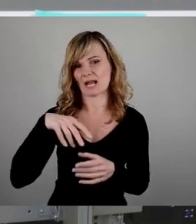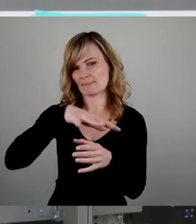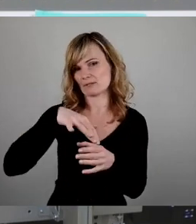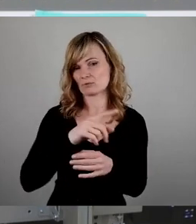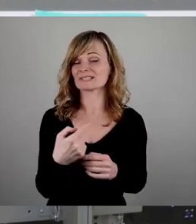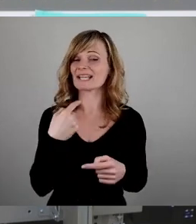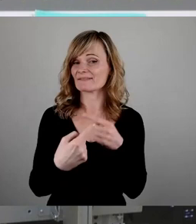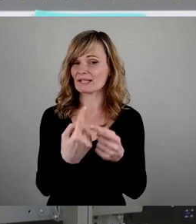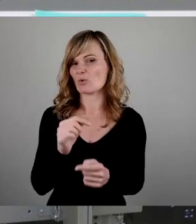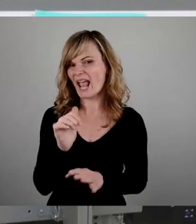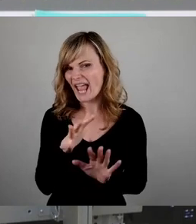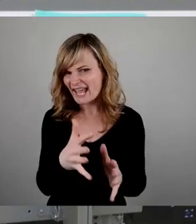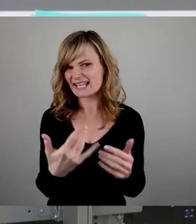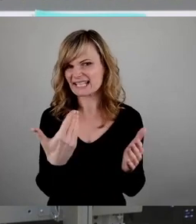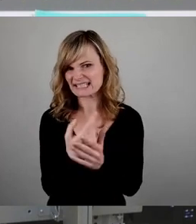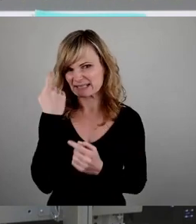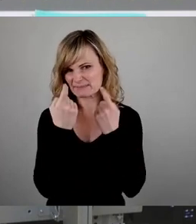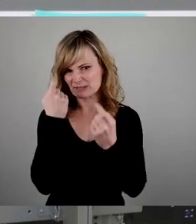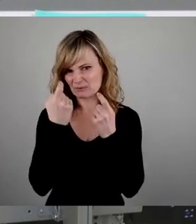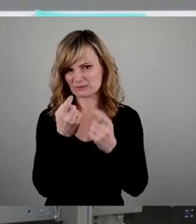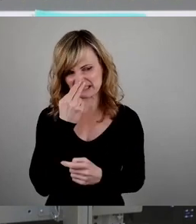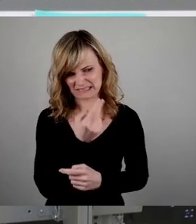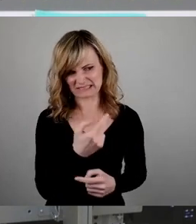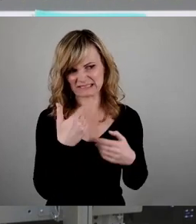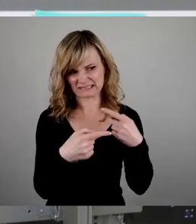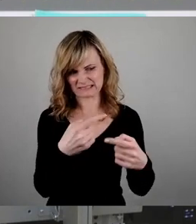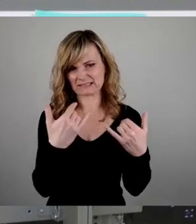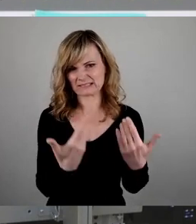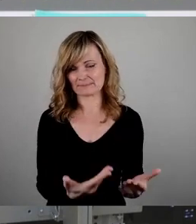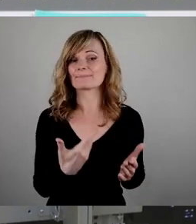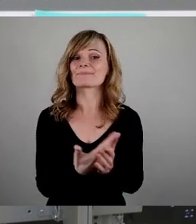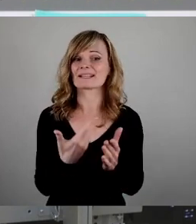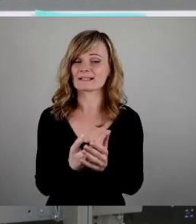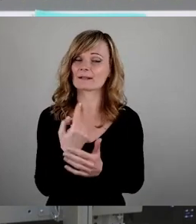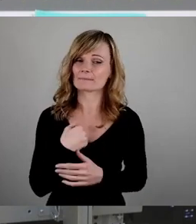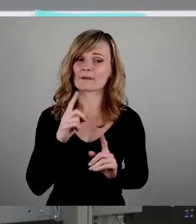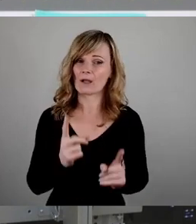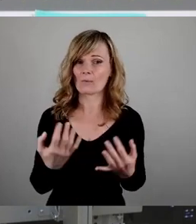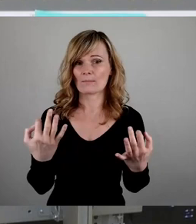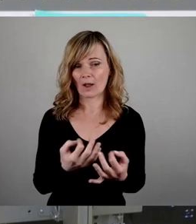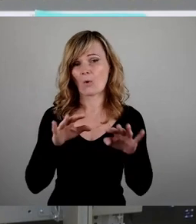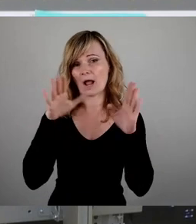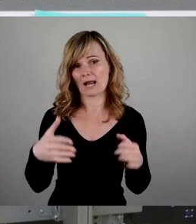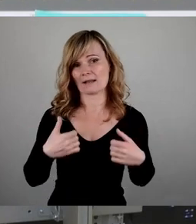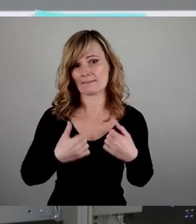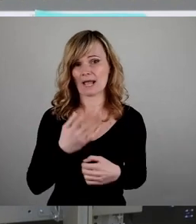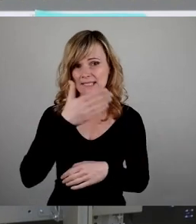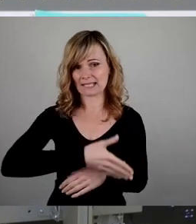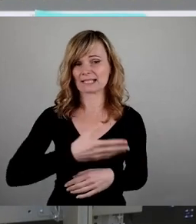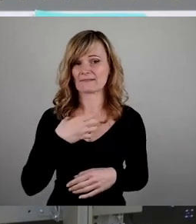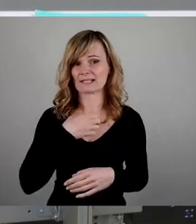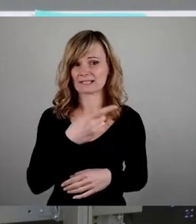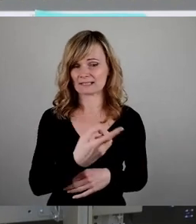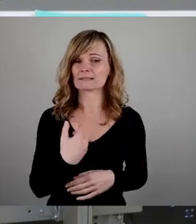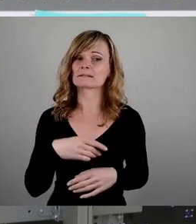ähnlich besorgniserregend. Und genau deswegen brauchen wir auch ein Hallenbad im Dresdner Westen. Das Elber-Mare in Kurpitz ist eine